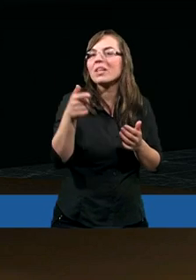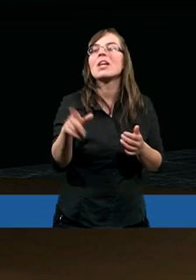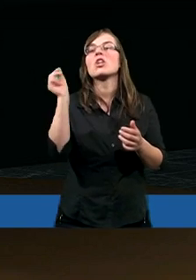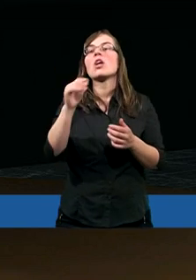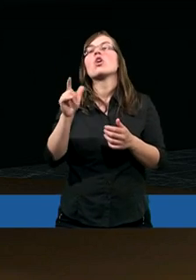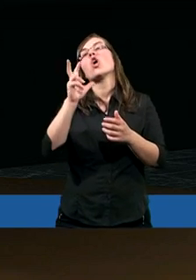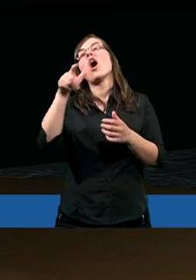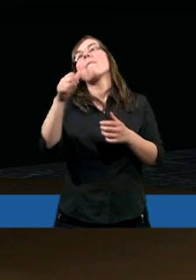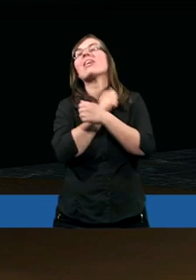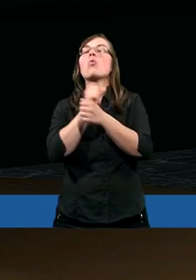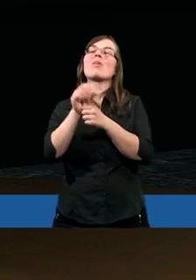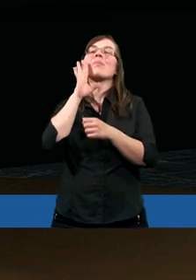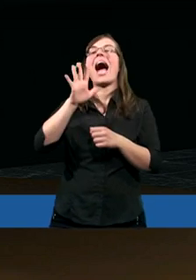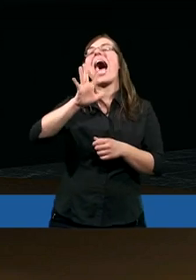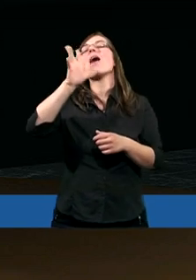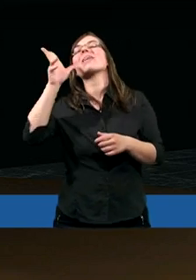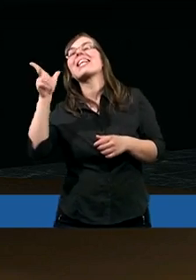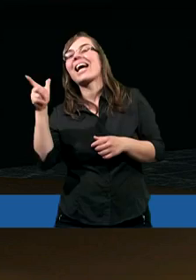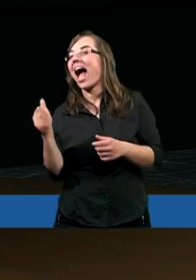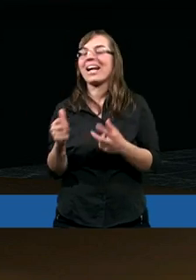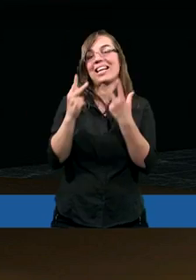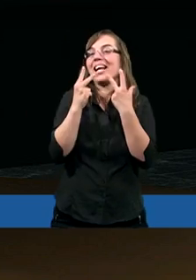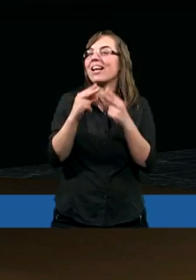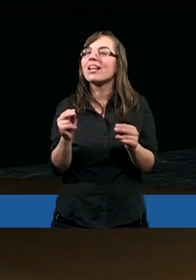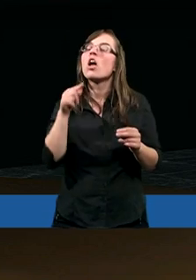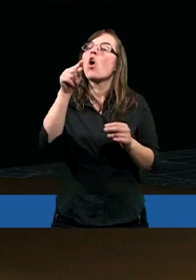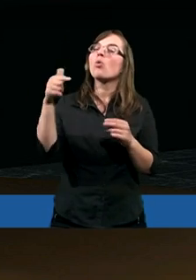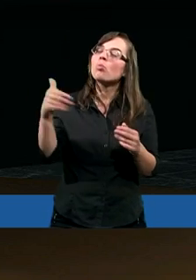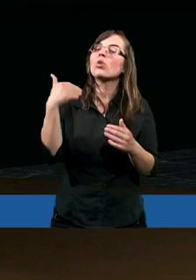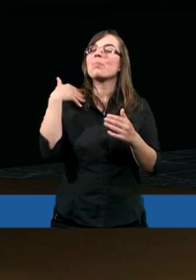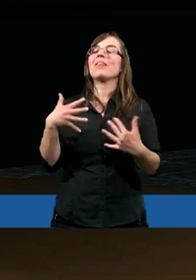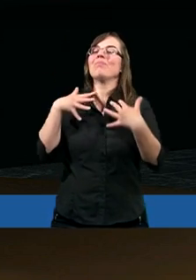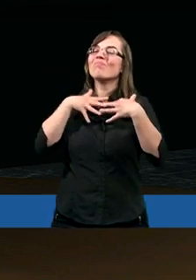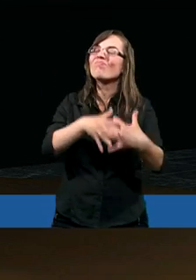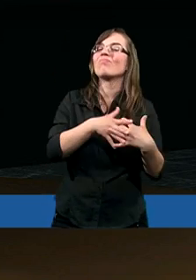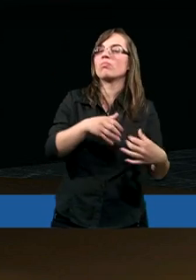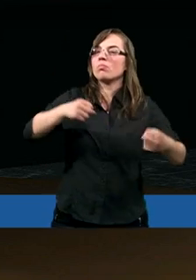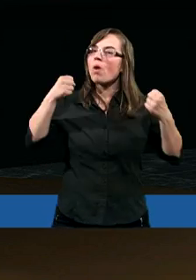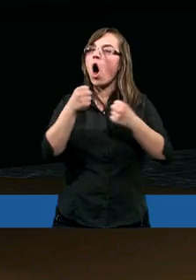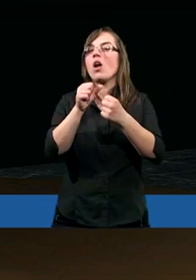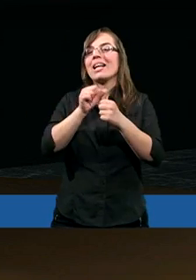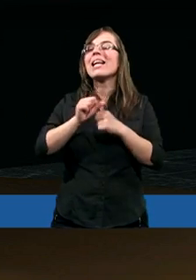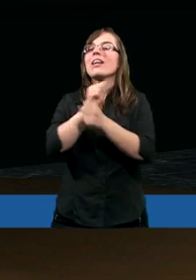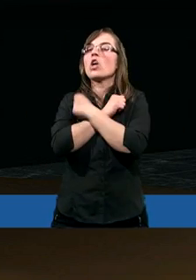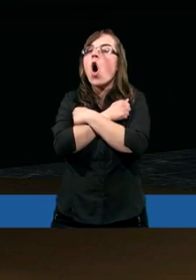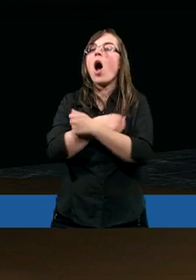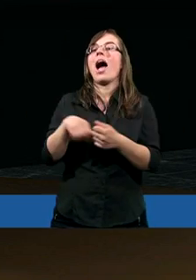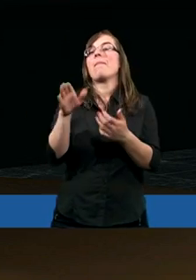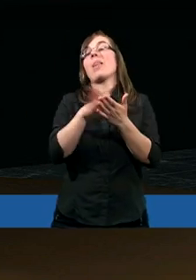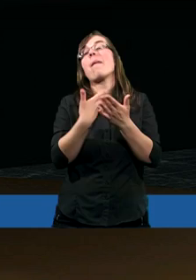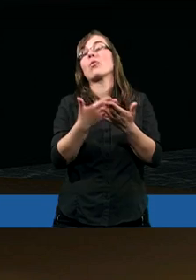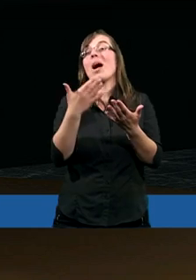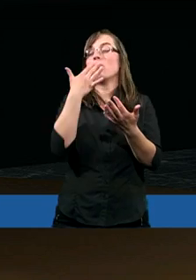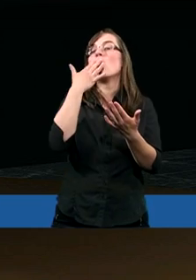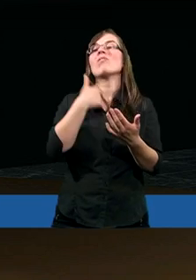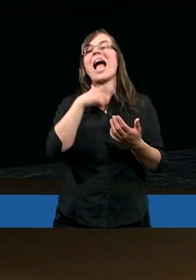abstrakcyjnym, jakimś uczuciem jedynie, bo miłość jest wtedy, kiedy nie tylko mówimy, że kochamy kogoś, ale też